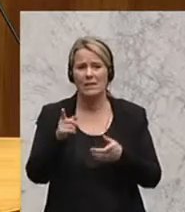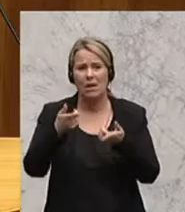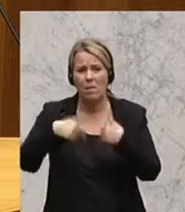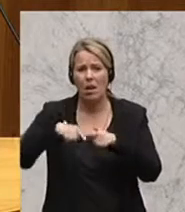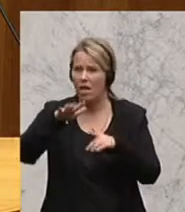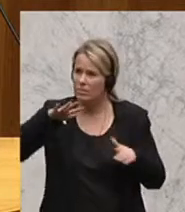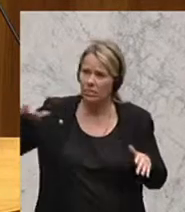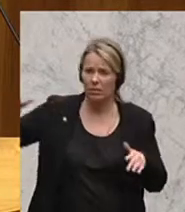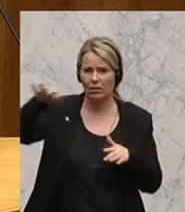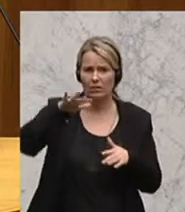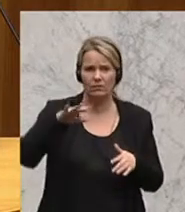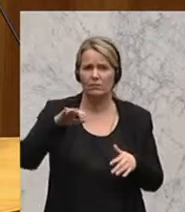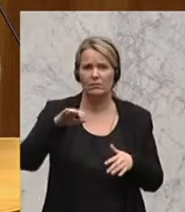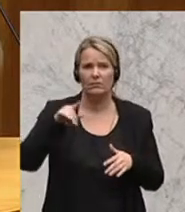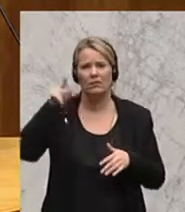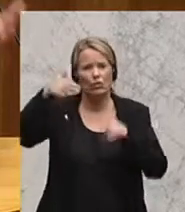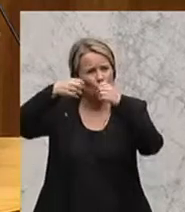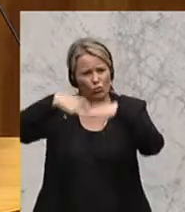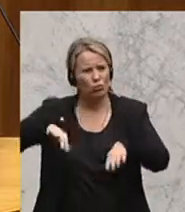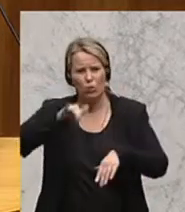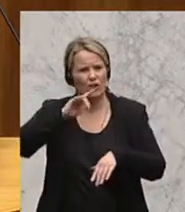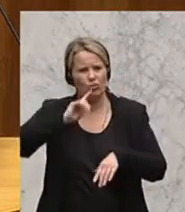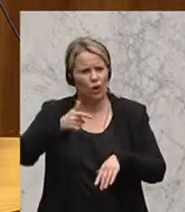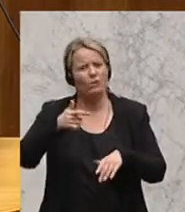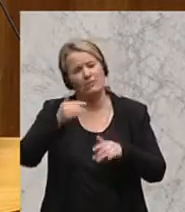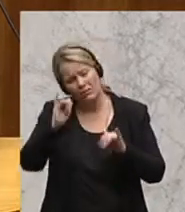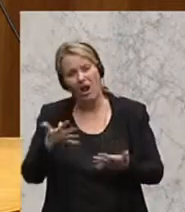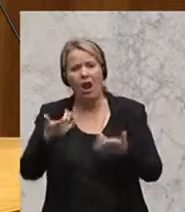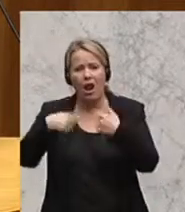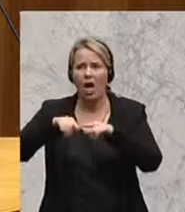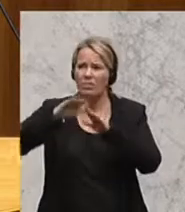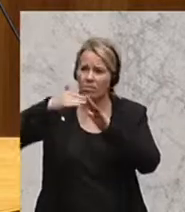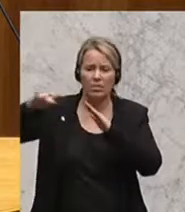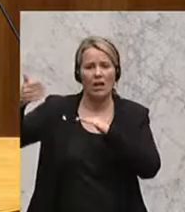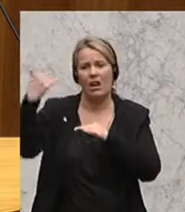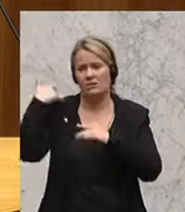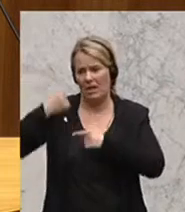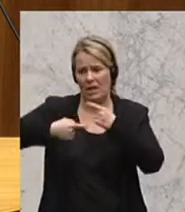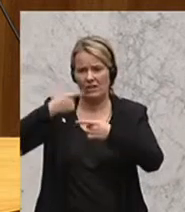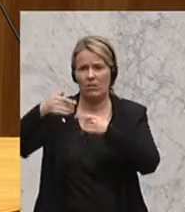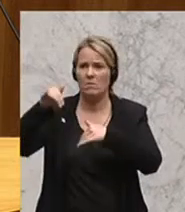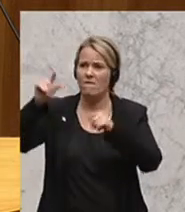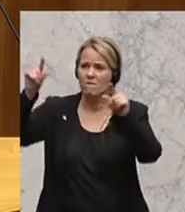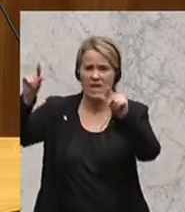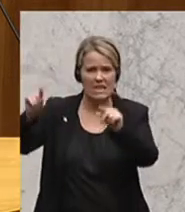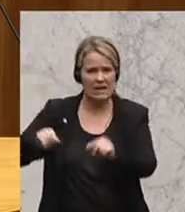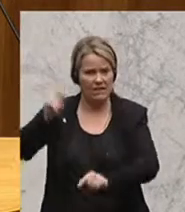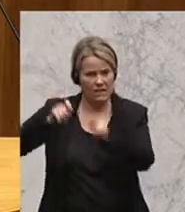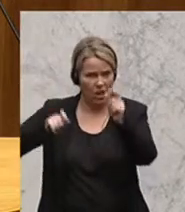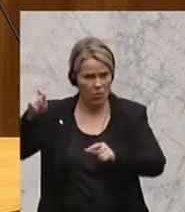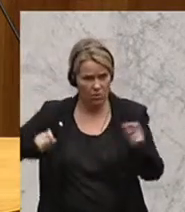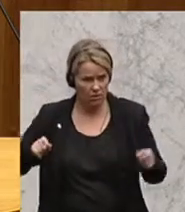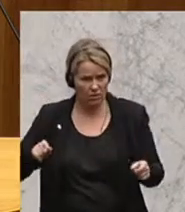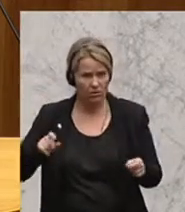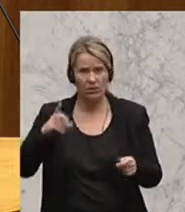das ist ganz wesentlich, wir haben dort die schlechteren Strukturen, weil der ländliche Raum auch durch die Entwicklung der letzten Zeit ausgedünnt wurde, die Mittel